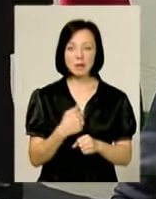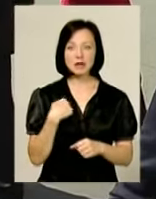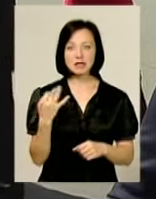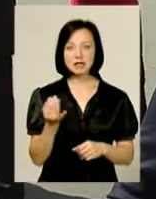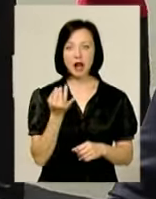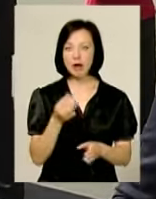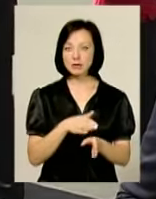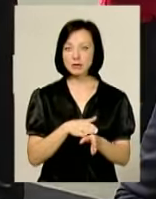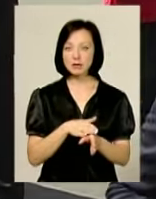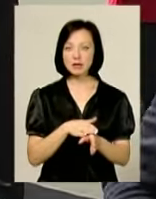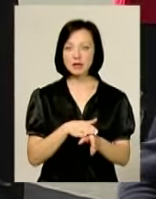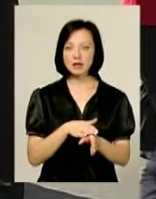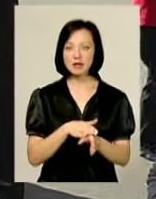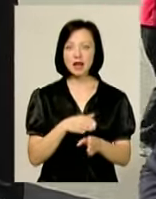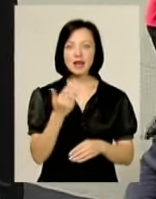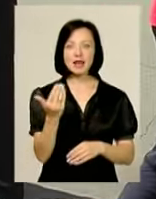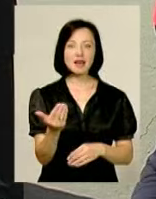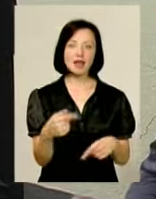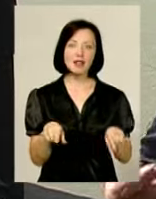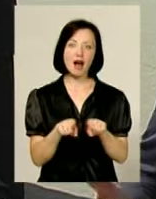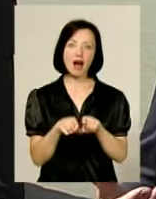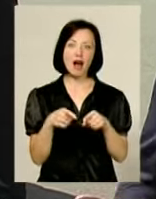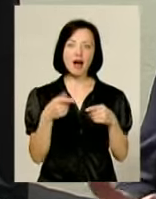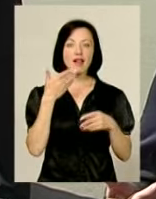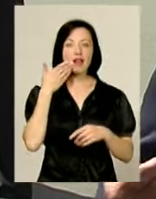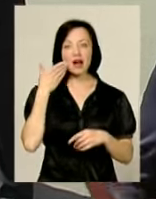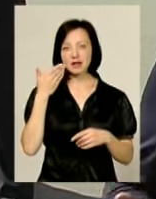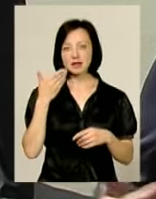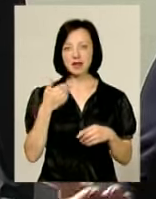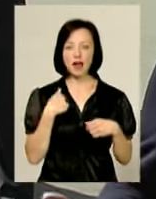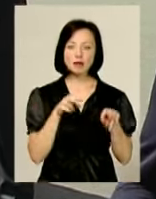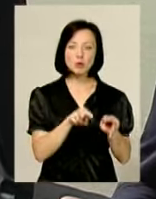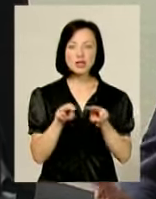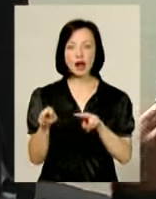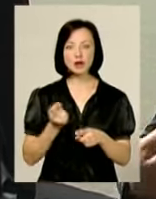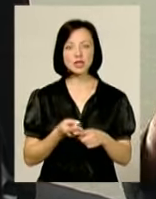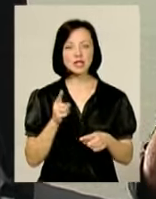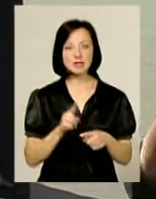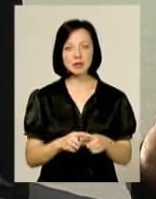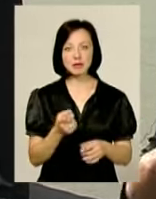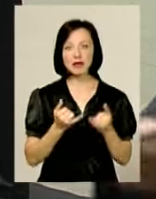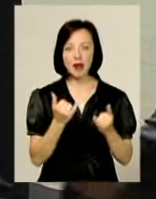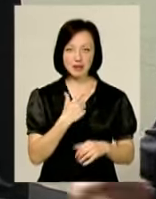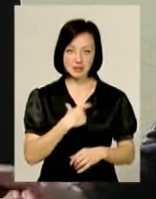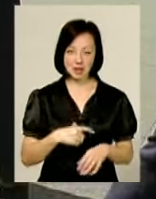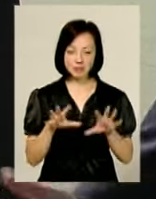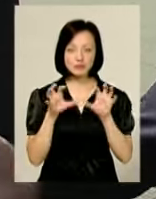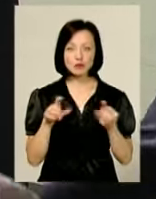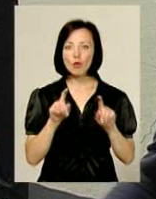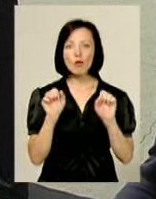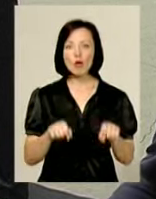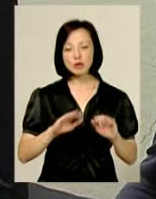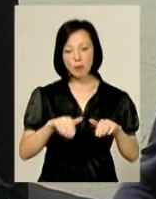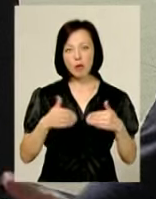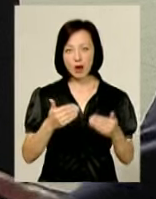цікавить абсолютно їхня невимушеність. Я спостерігаю за цим і для себе, що можна просто